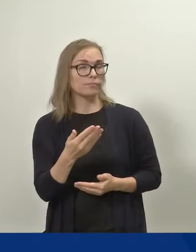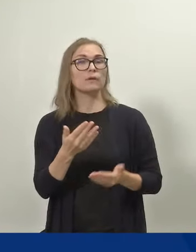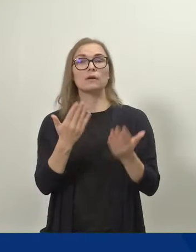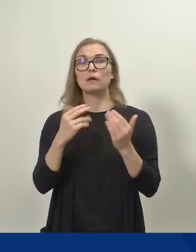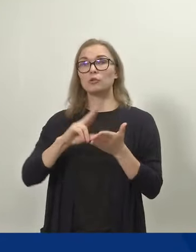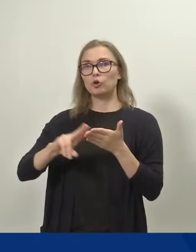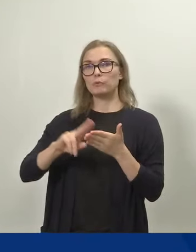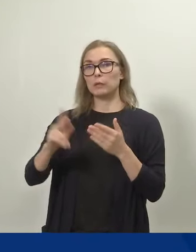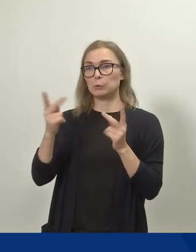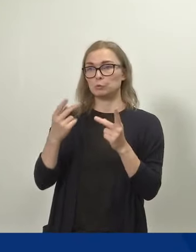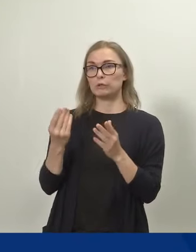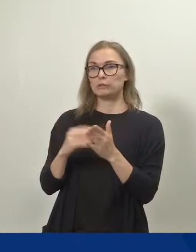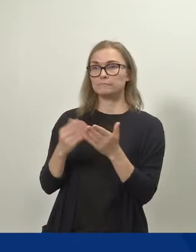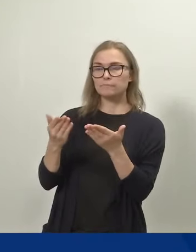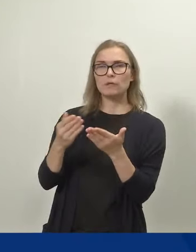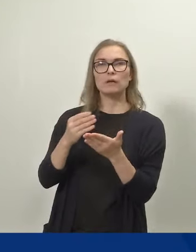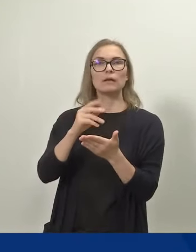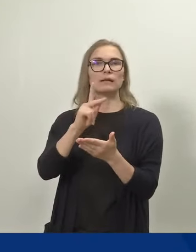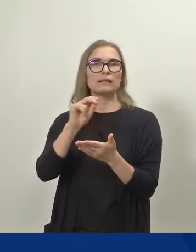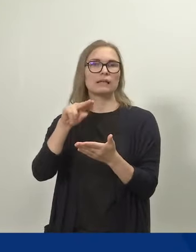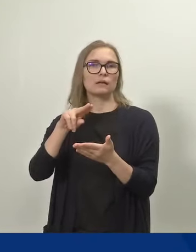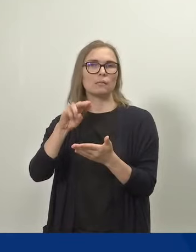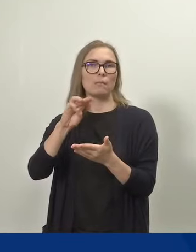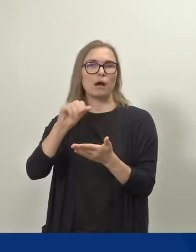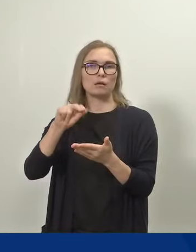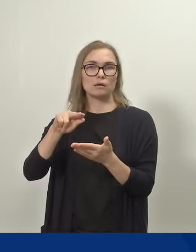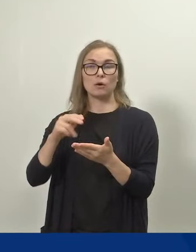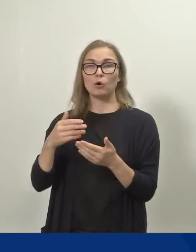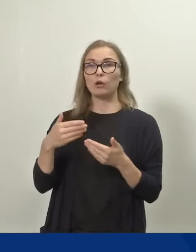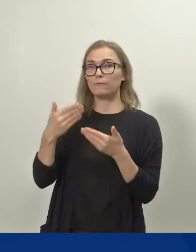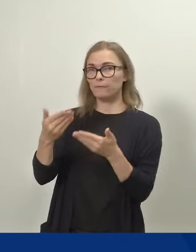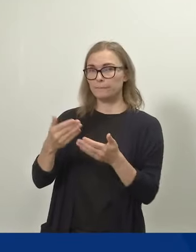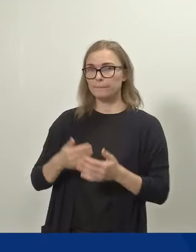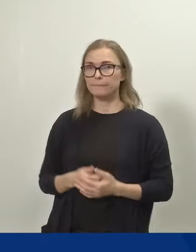eteenpäin. Susanna Ginman, ole hyvä.